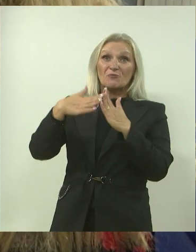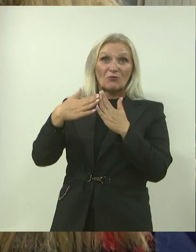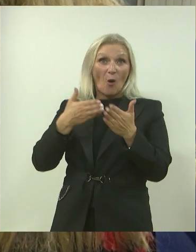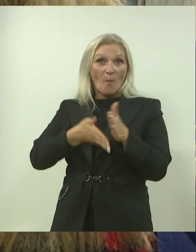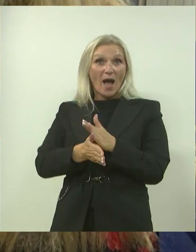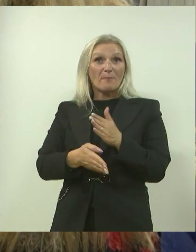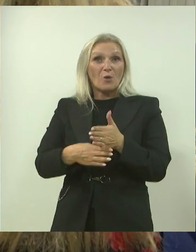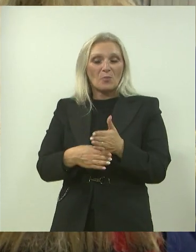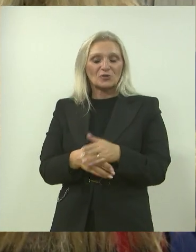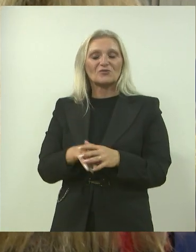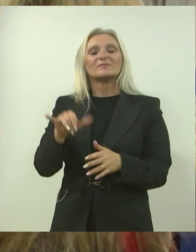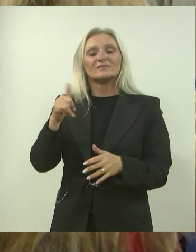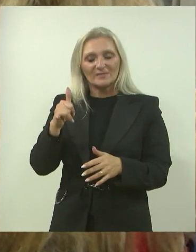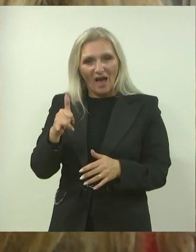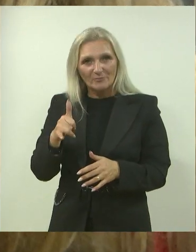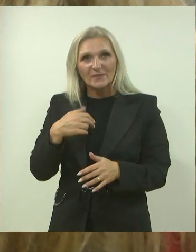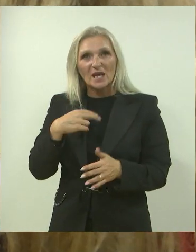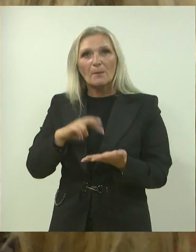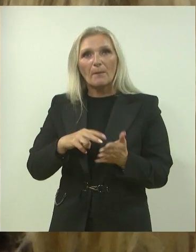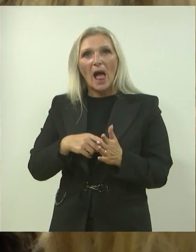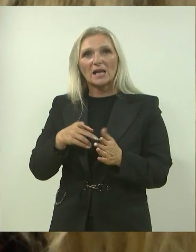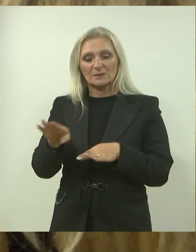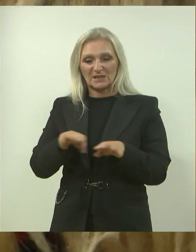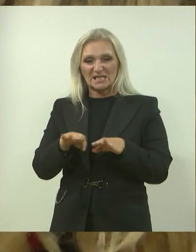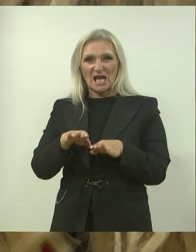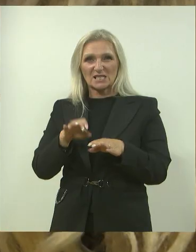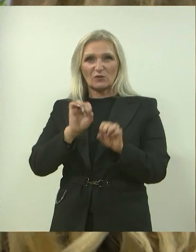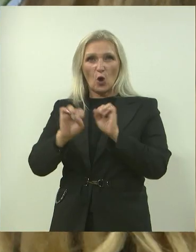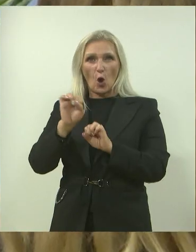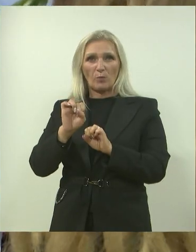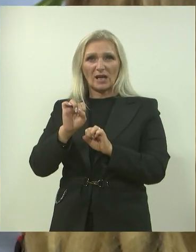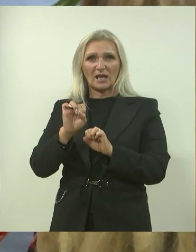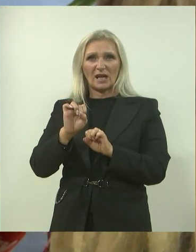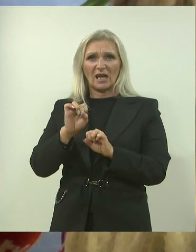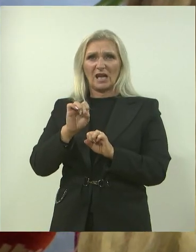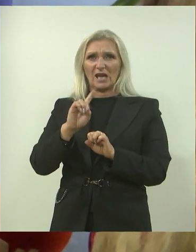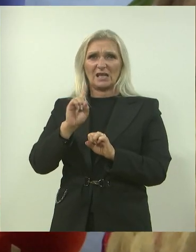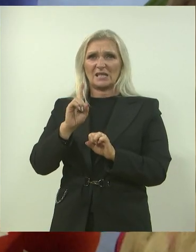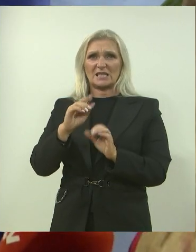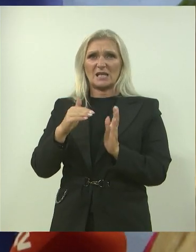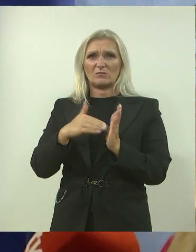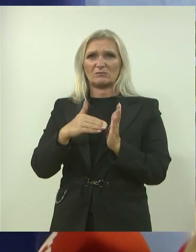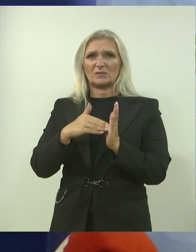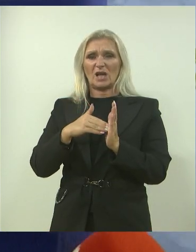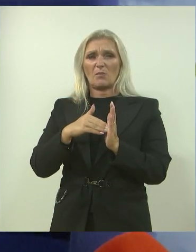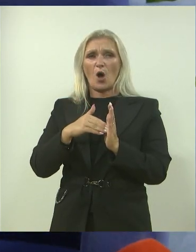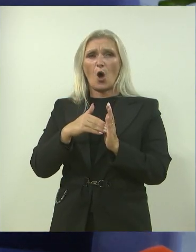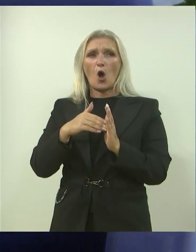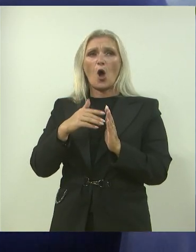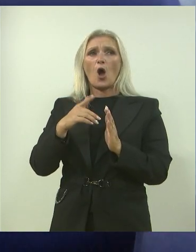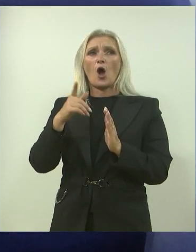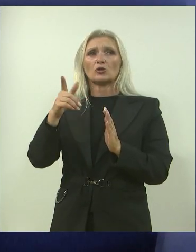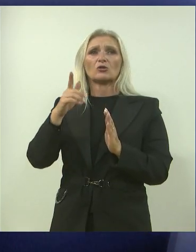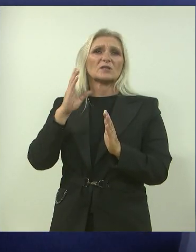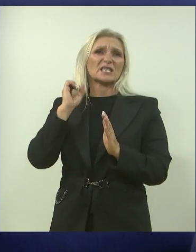vašem putu. Pa da, mislim, planske je bilo od strane Ministarstva obrane, nisam se morao sikirati kada stičio od noći, ja sam ga svaki dan bukiral prema ruti, znači,